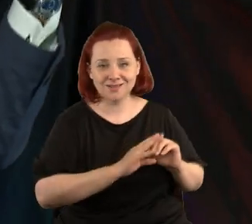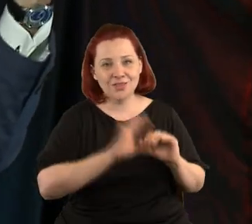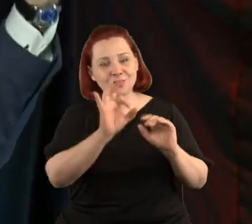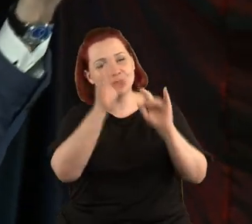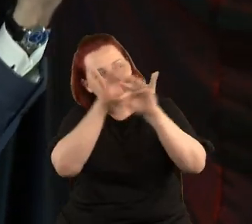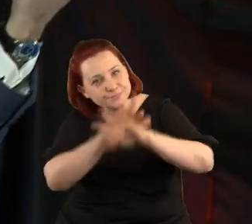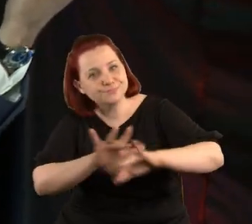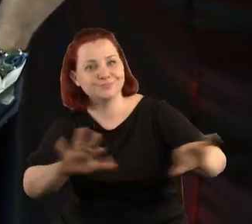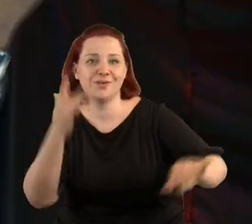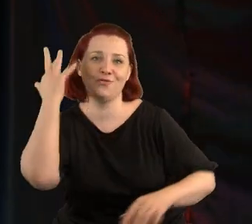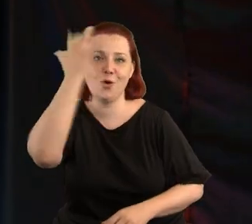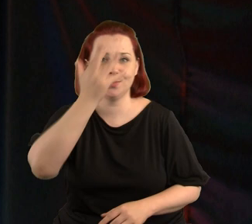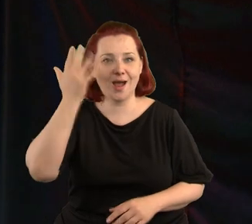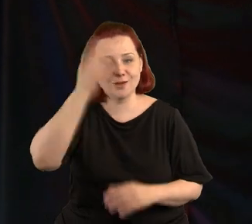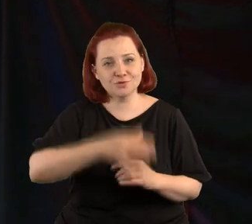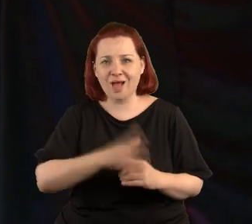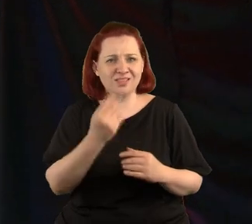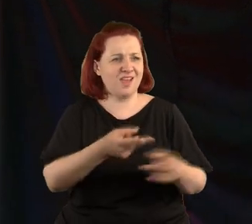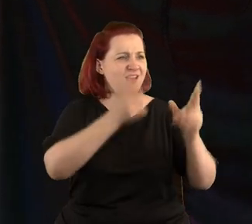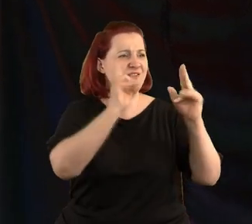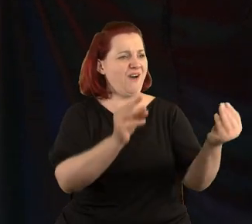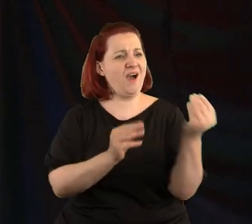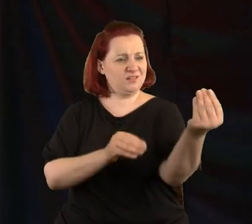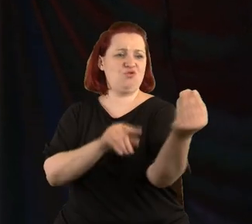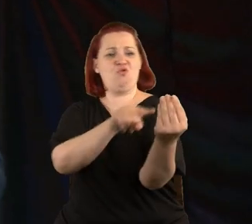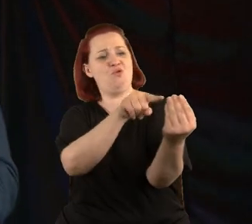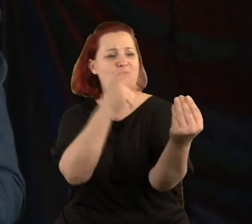wyobraźnię, a nie faktyczność.